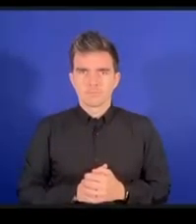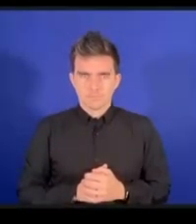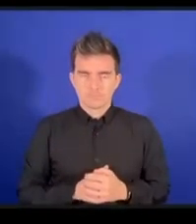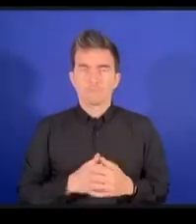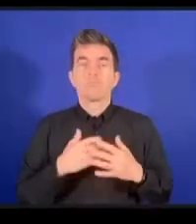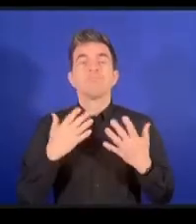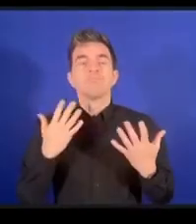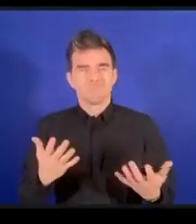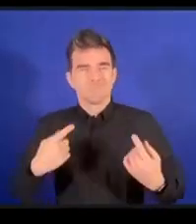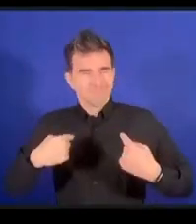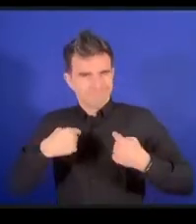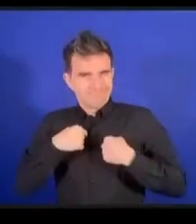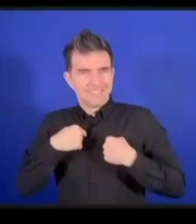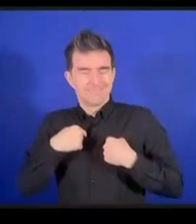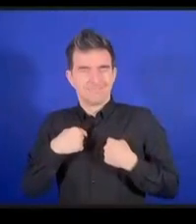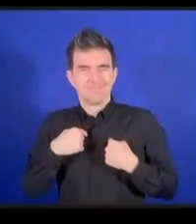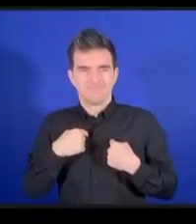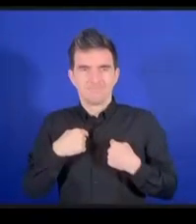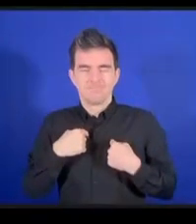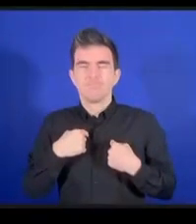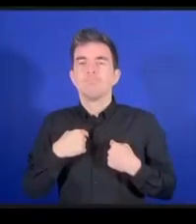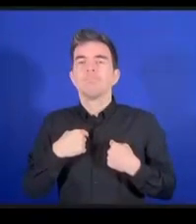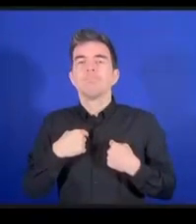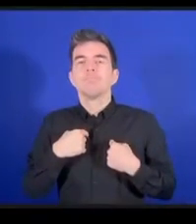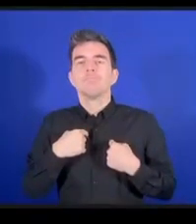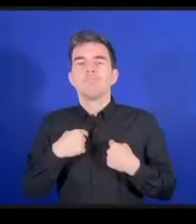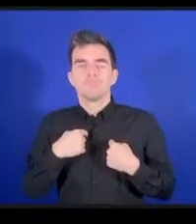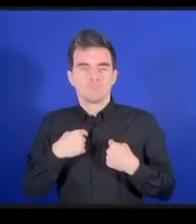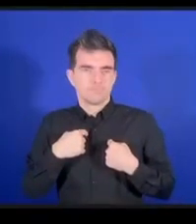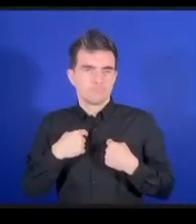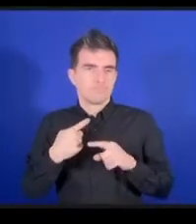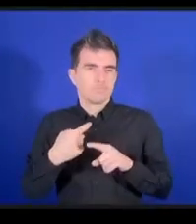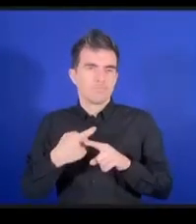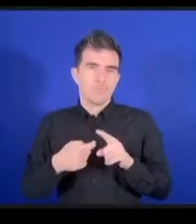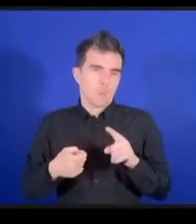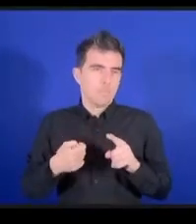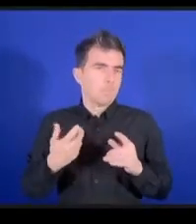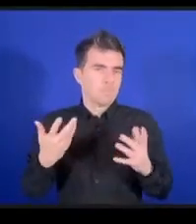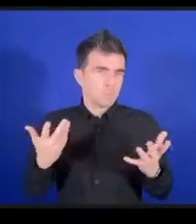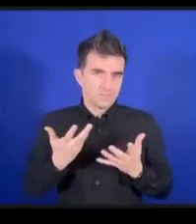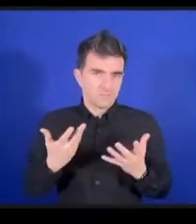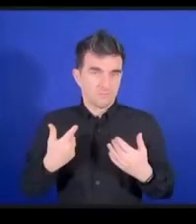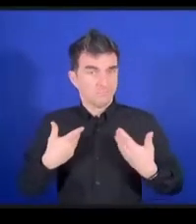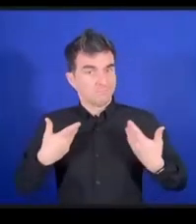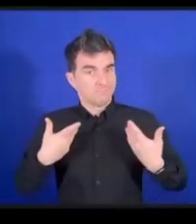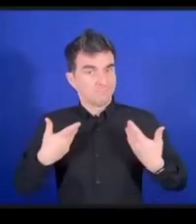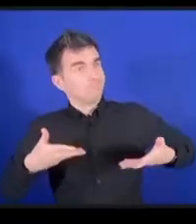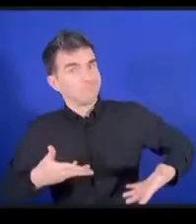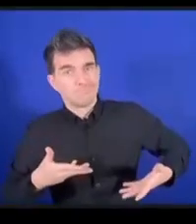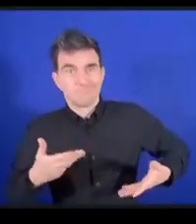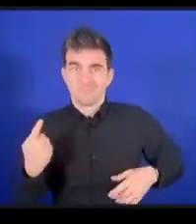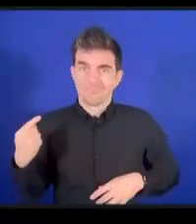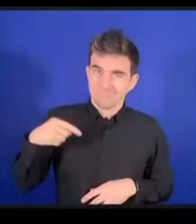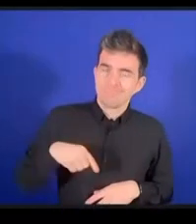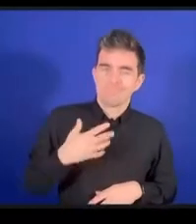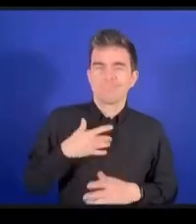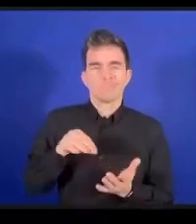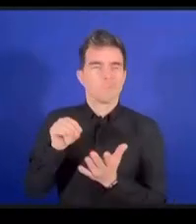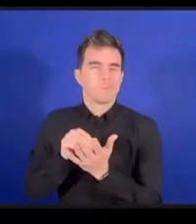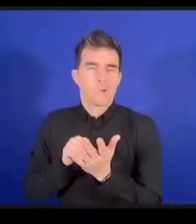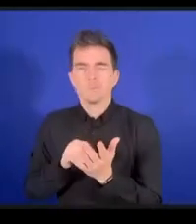ワイバーです 失礼スティーブン・ワイバーここにはラポール2として来ていますがもう一つDC